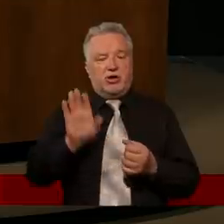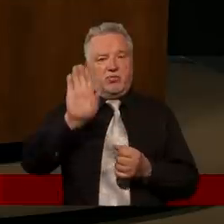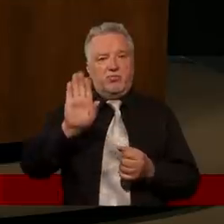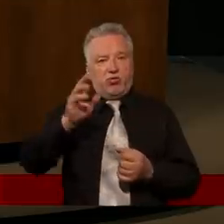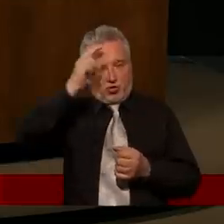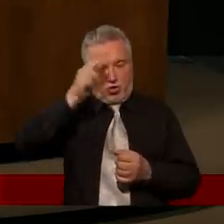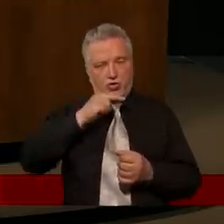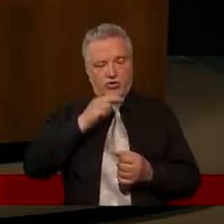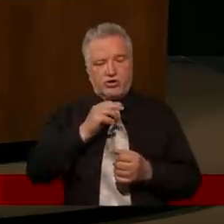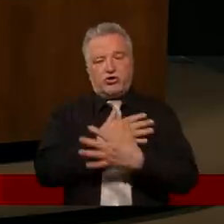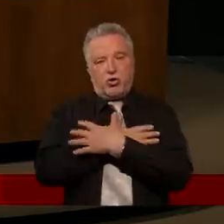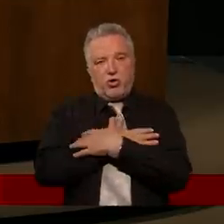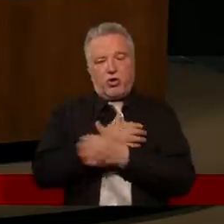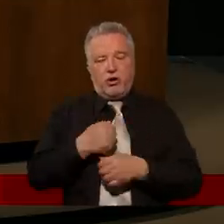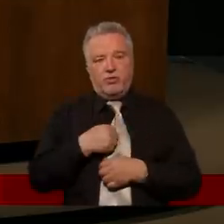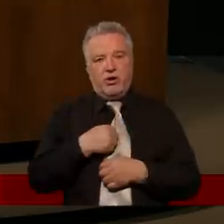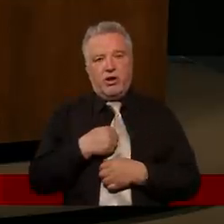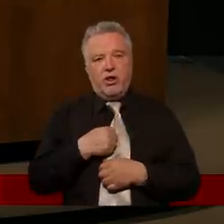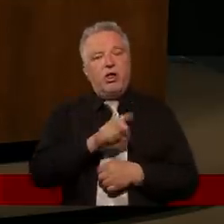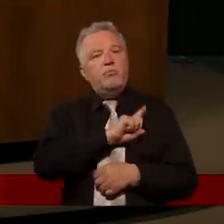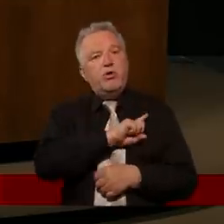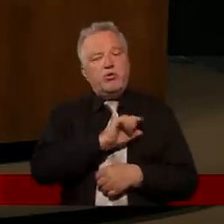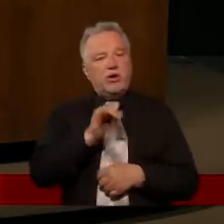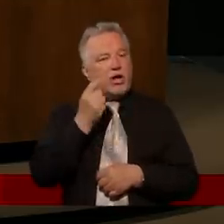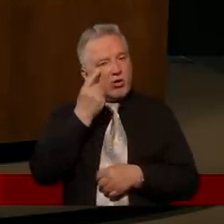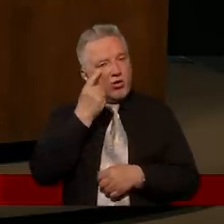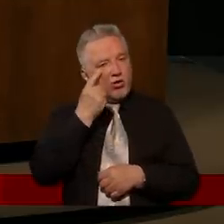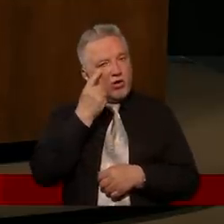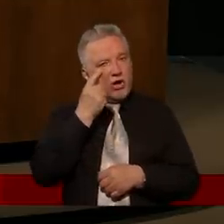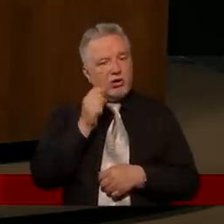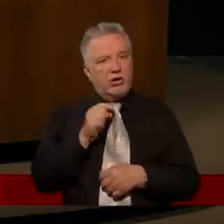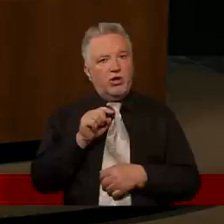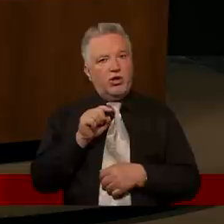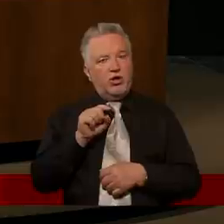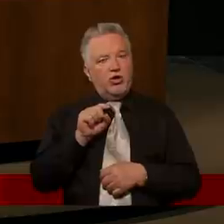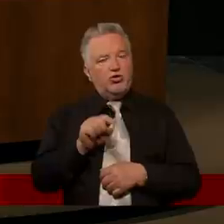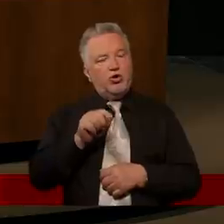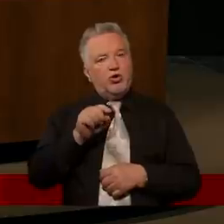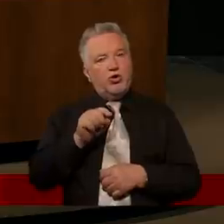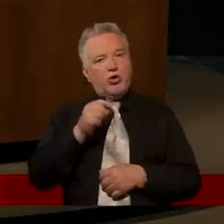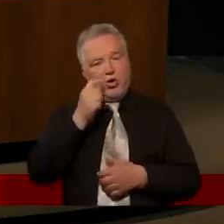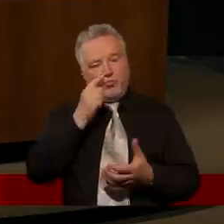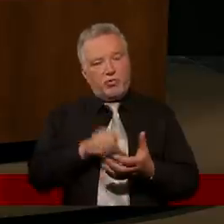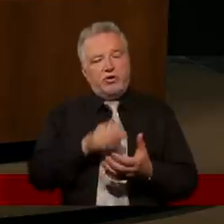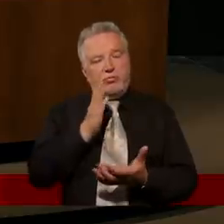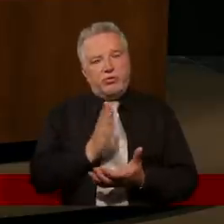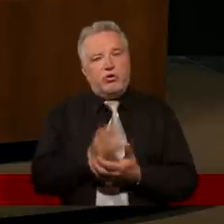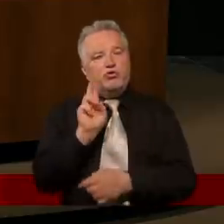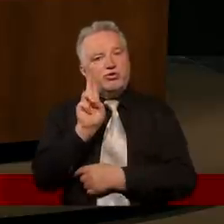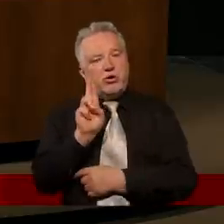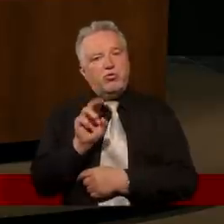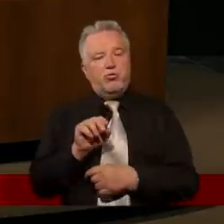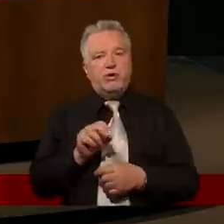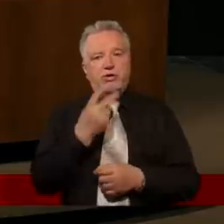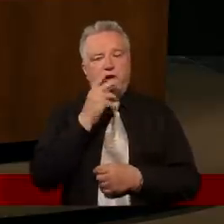i która strzeże mnie jak zielnicy oka, to nie jest tylko mu zaufać i wykazać taką pokorę i